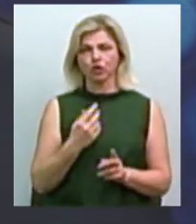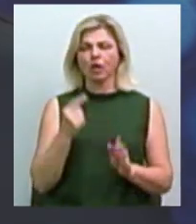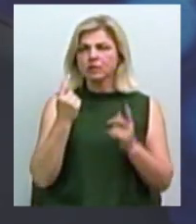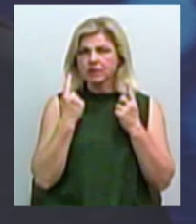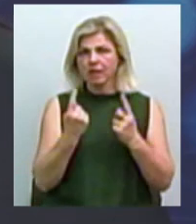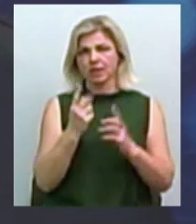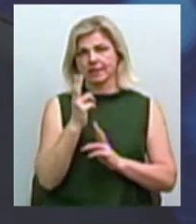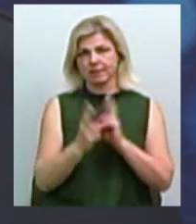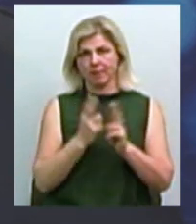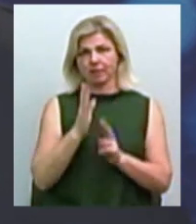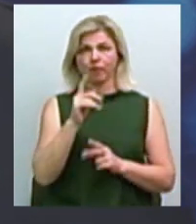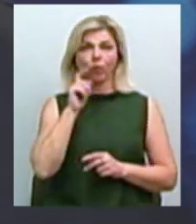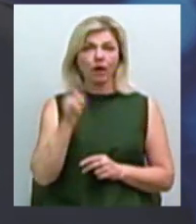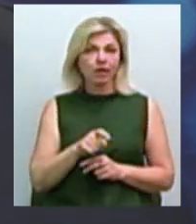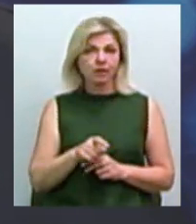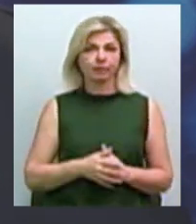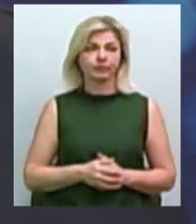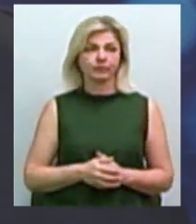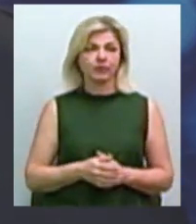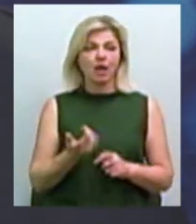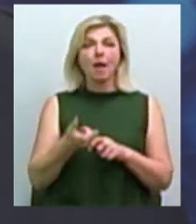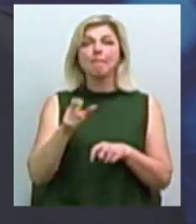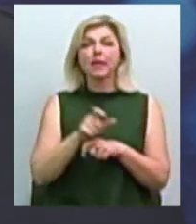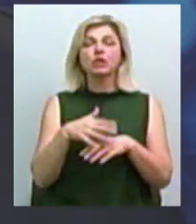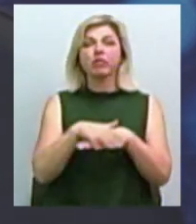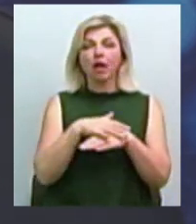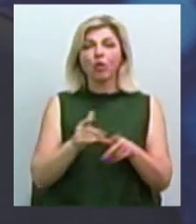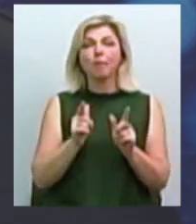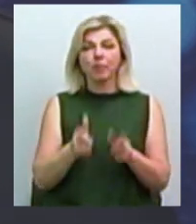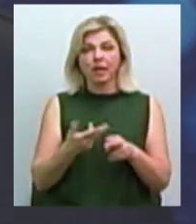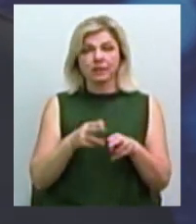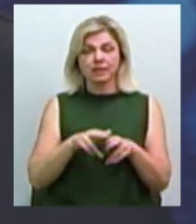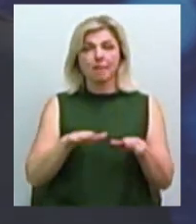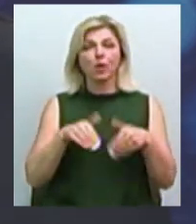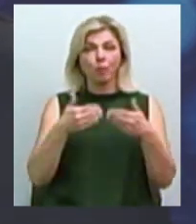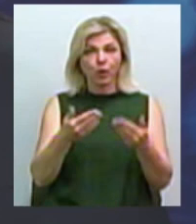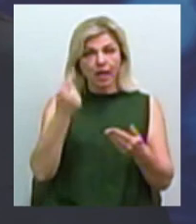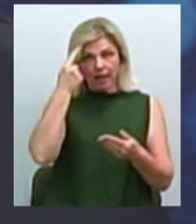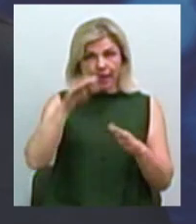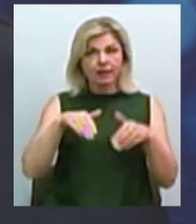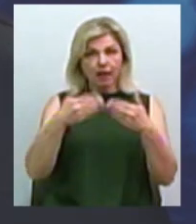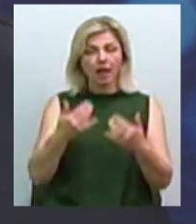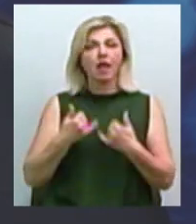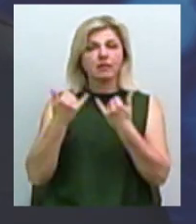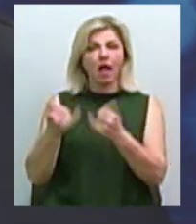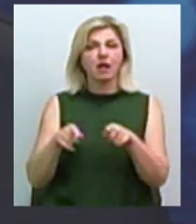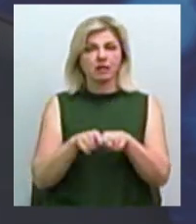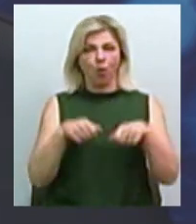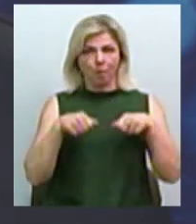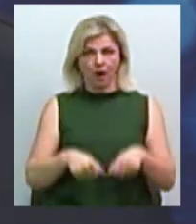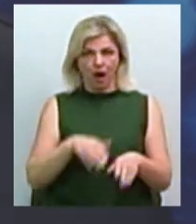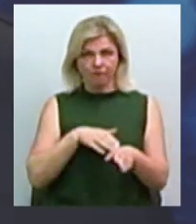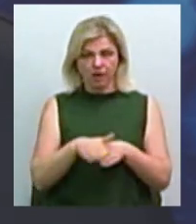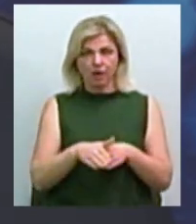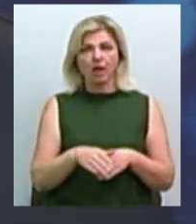змін в Україні. Більшість народу підтримала ці пропозиції, цю ідею і дала їм таке право, повне право, ми знаємо,